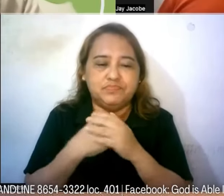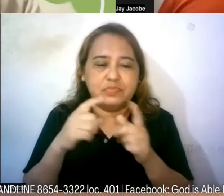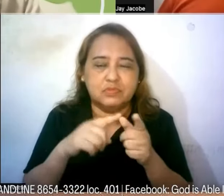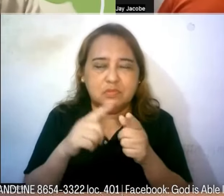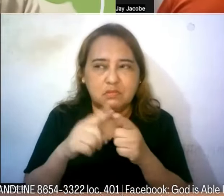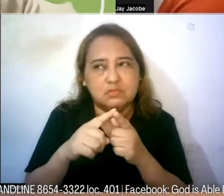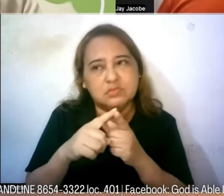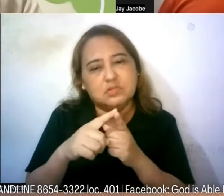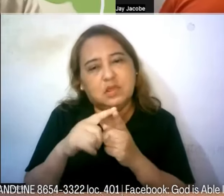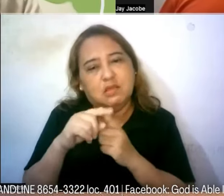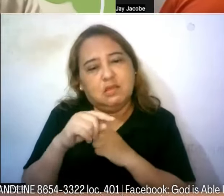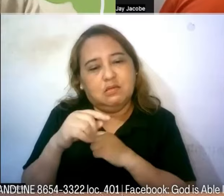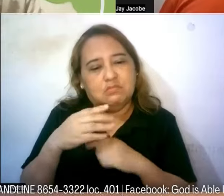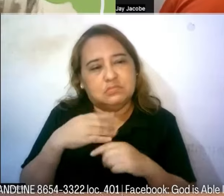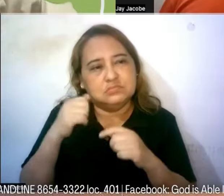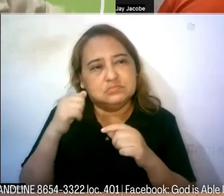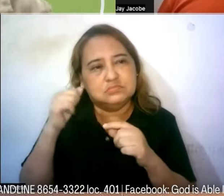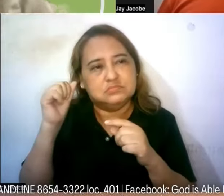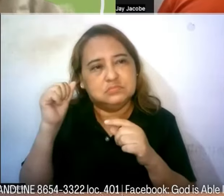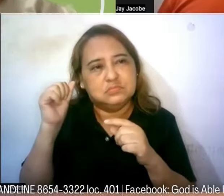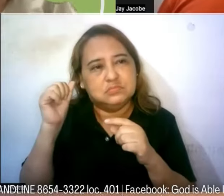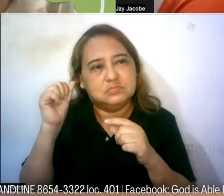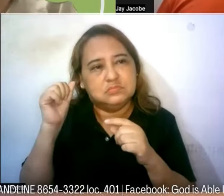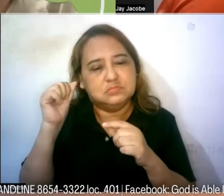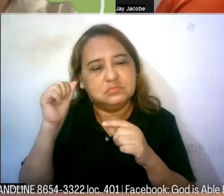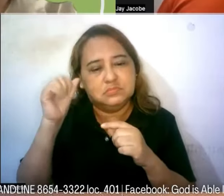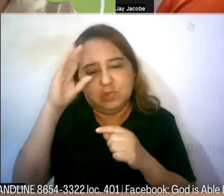college after one year grade 12 na po